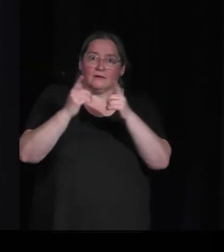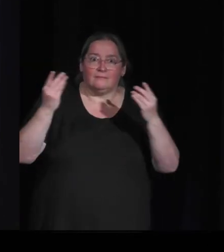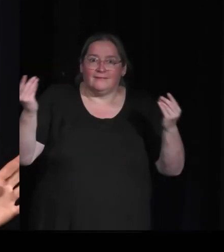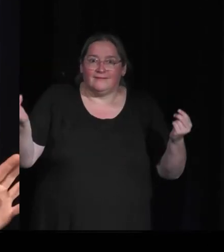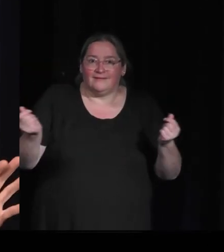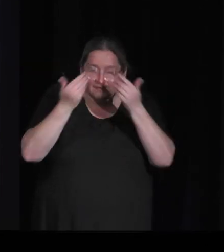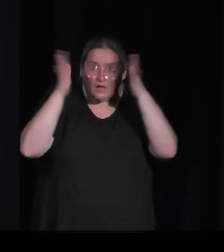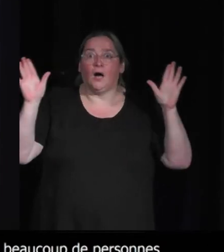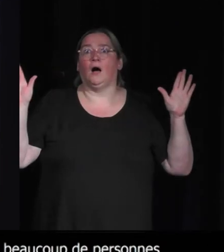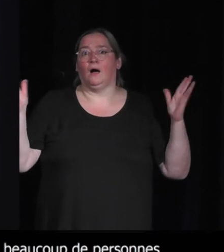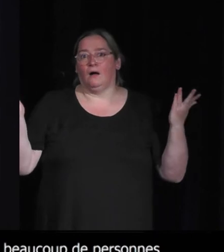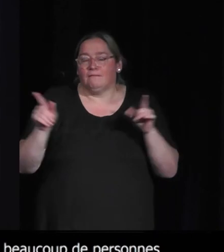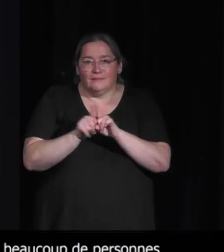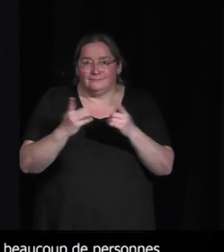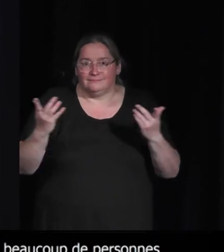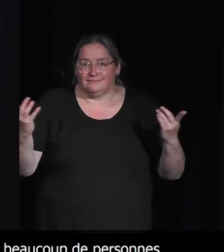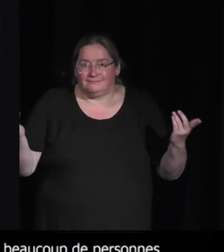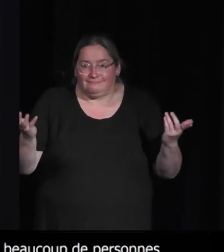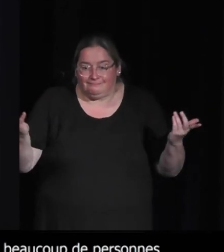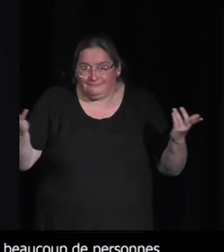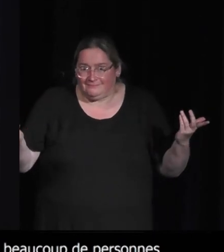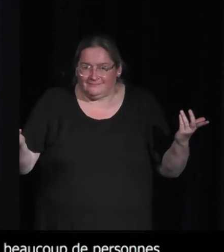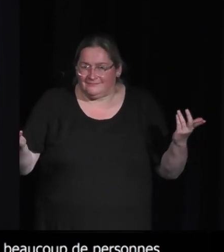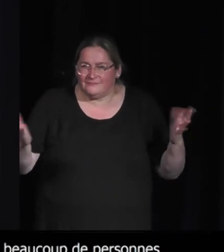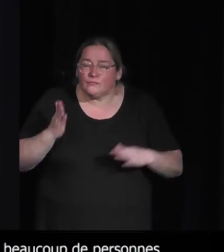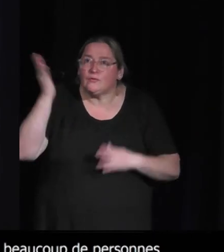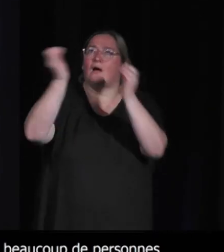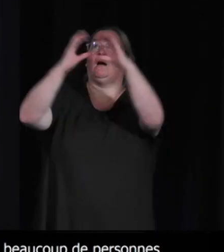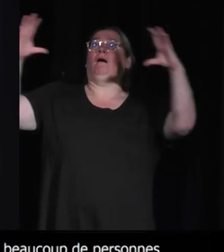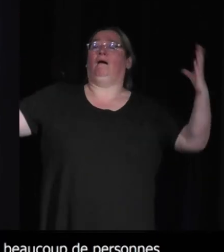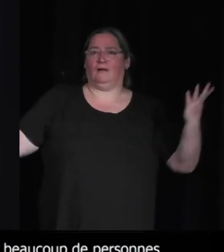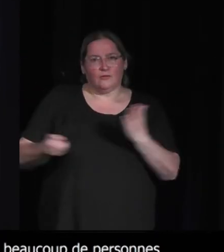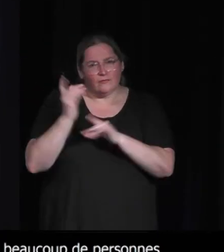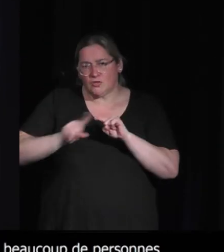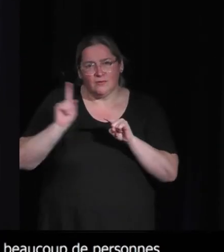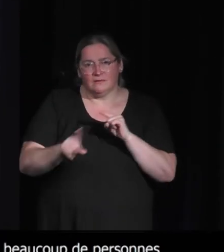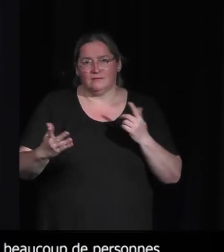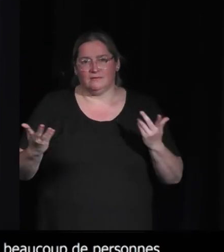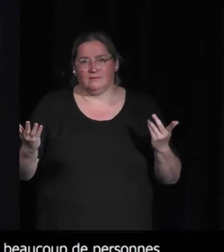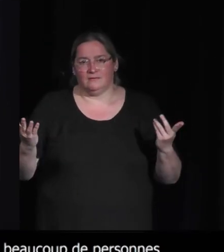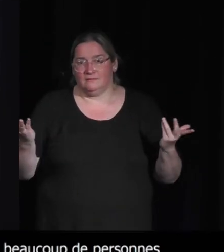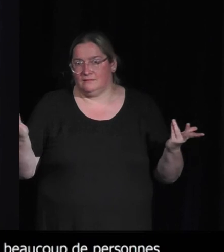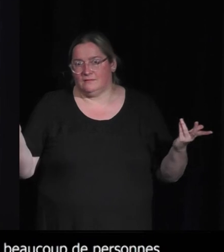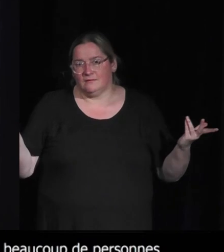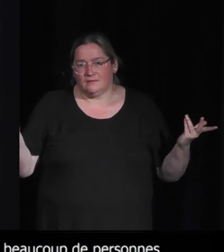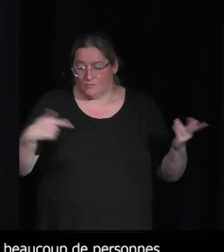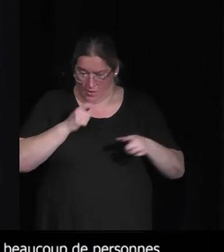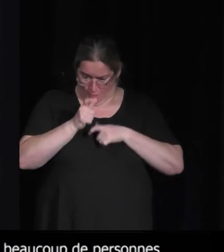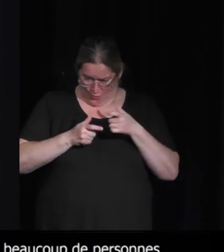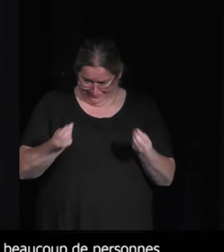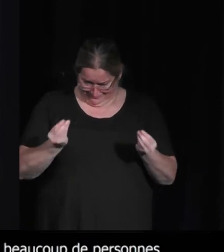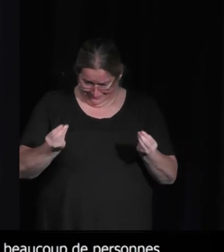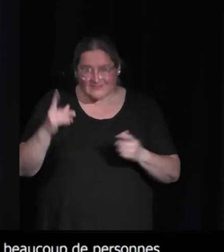horizons et des nouvelles perspectives. Enfin, en tout cas, je ne trouve pas les mots.